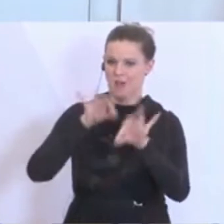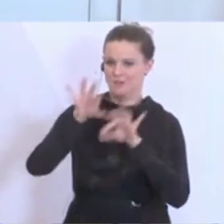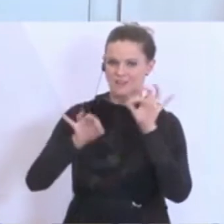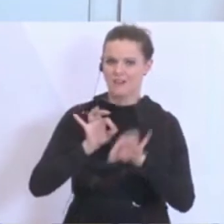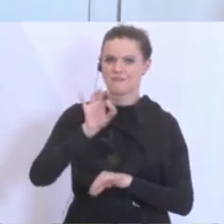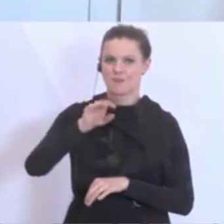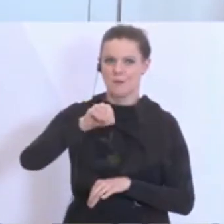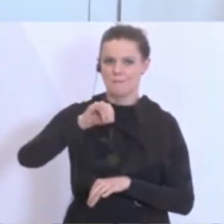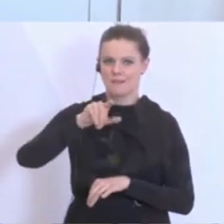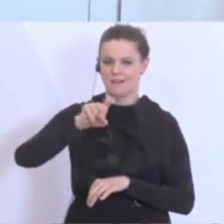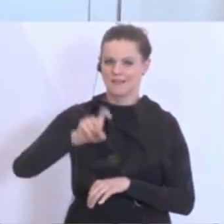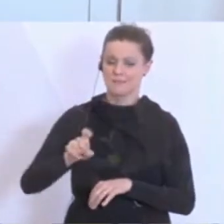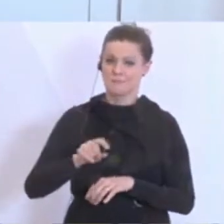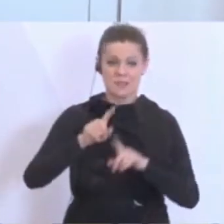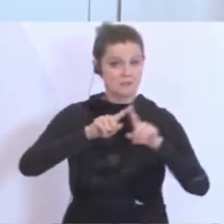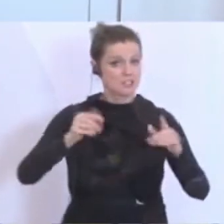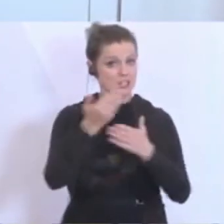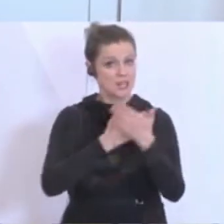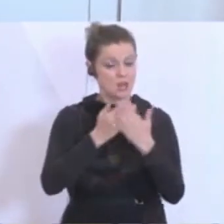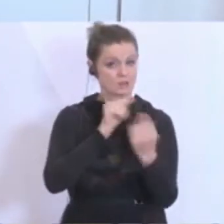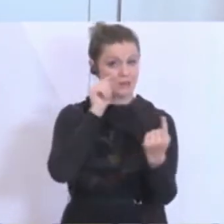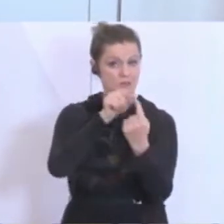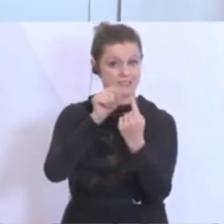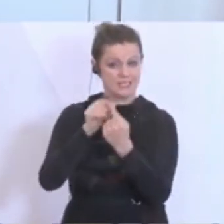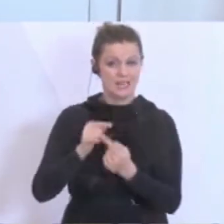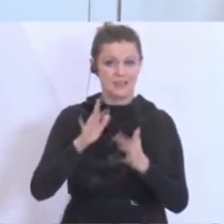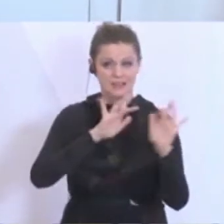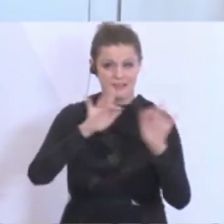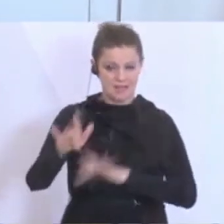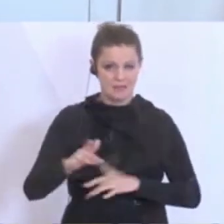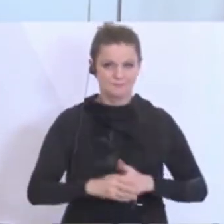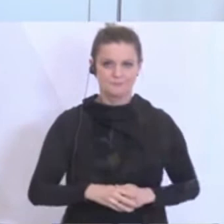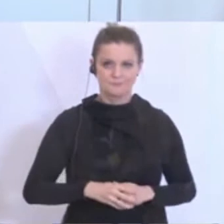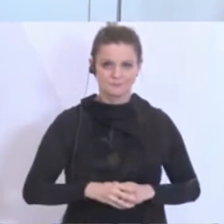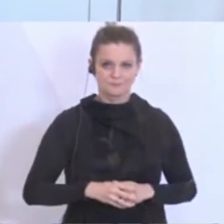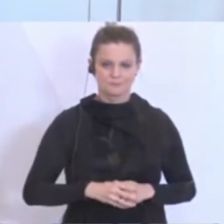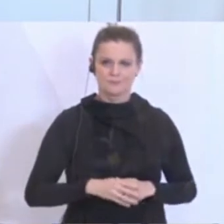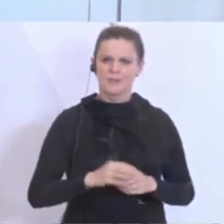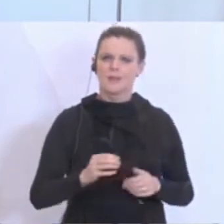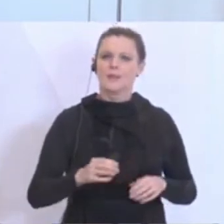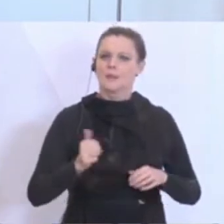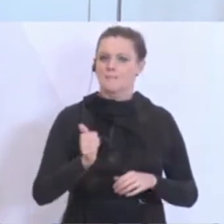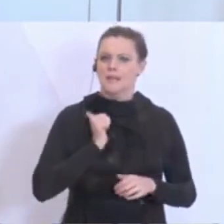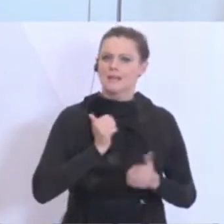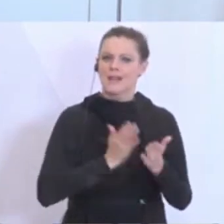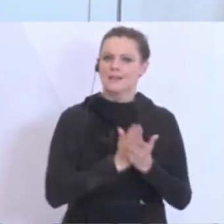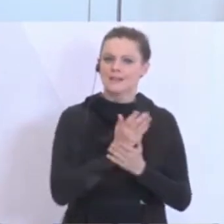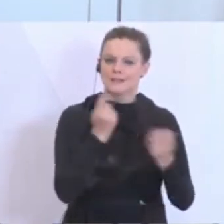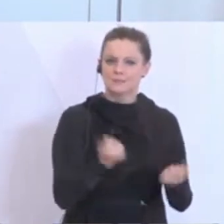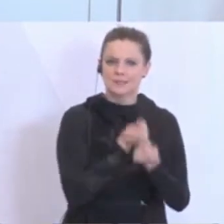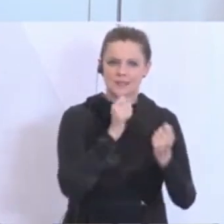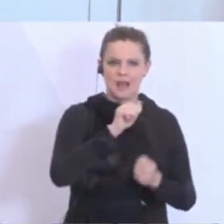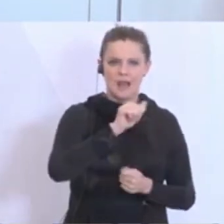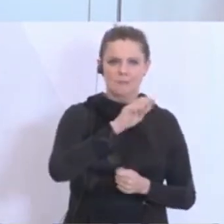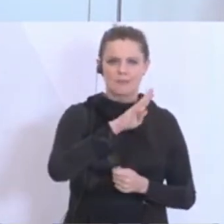sind verschiedene Ausbildungsziele, die ich hier kurz streifen möchte. Es beginnt bei dem militärischen Dienstbetrieb im Allgemeinen, ABC